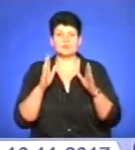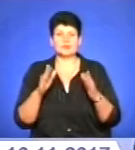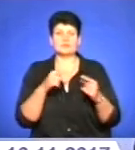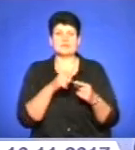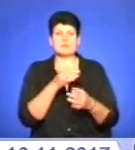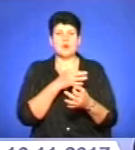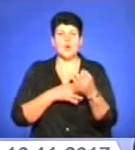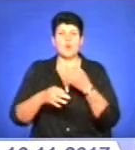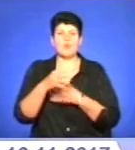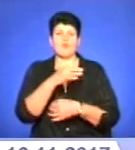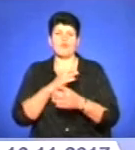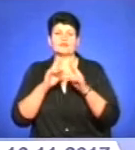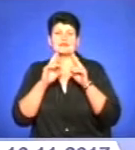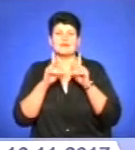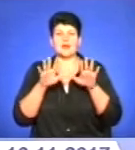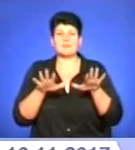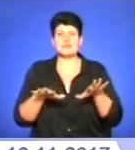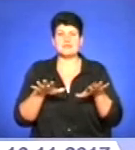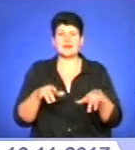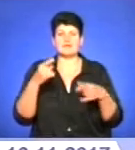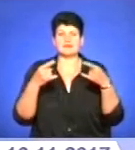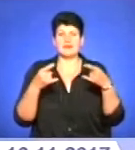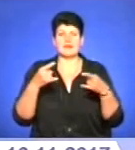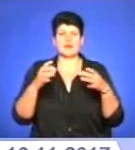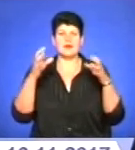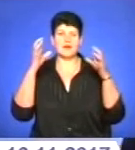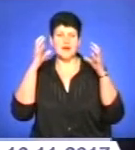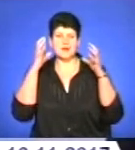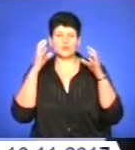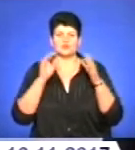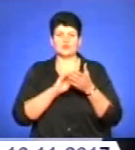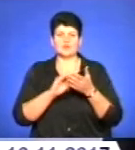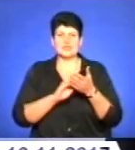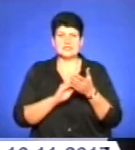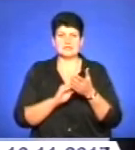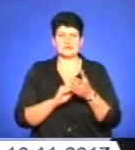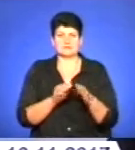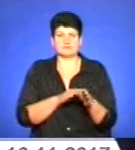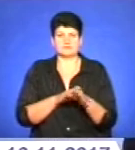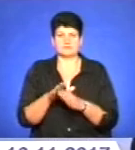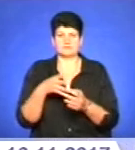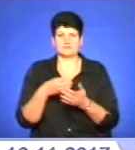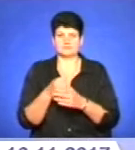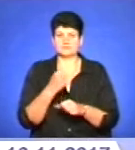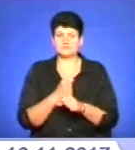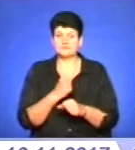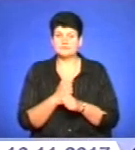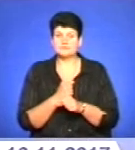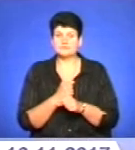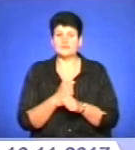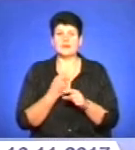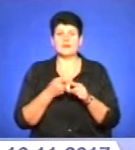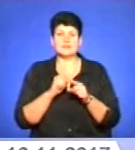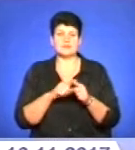обговорювати, як місцева телерадіо-журналістика справляється із викликами. Це і